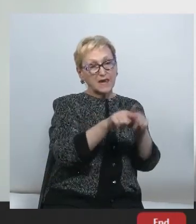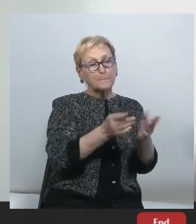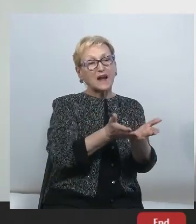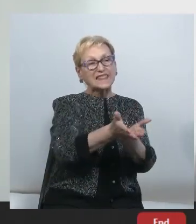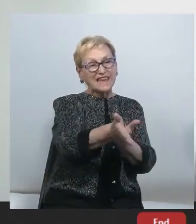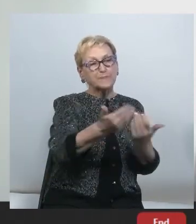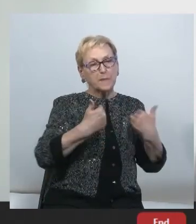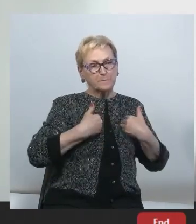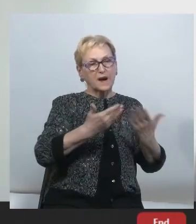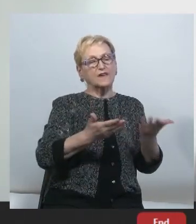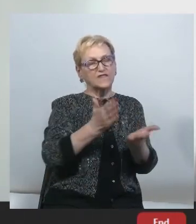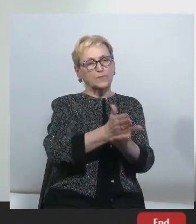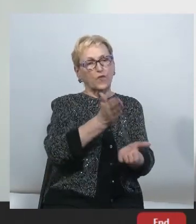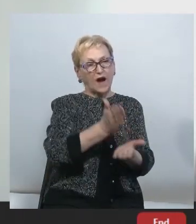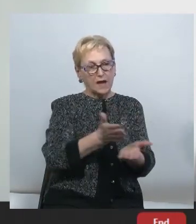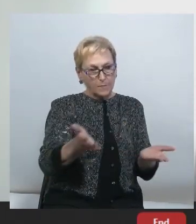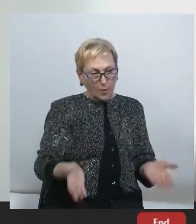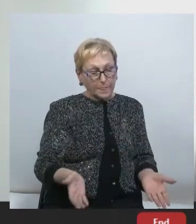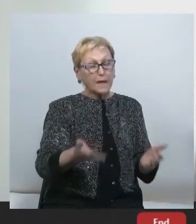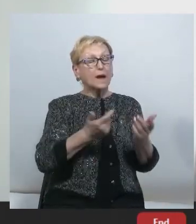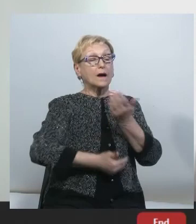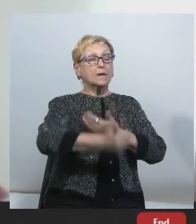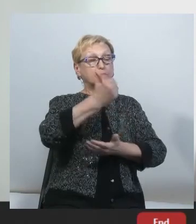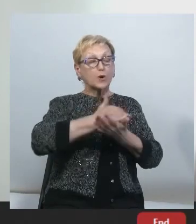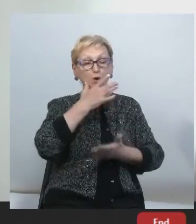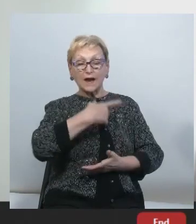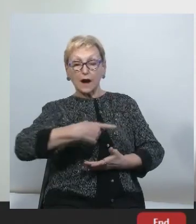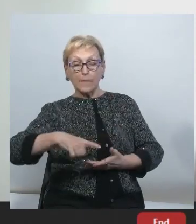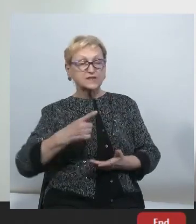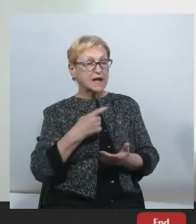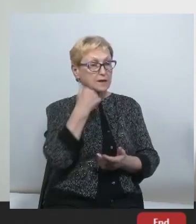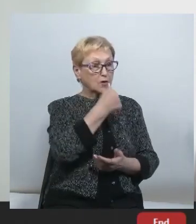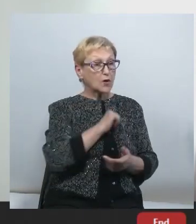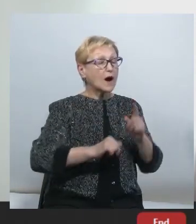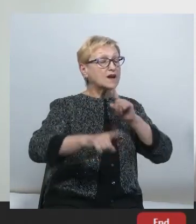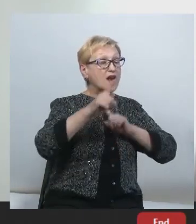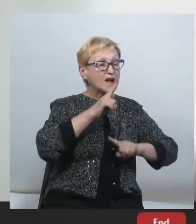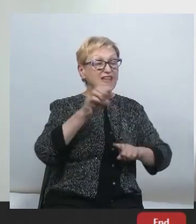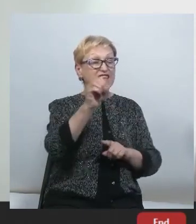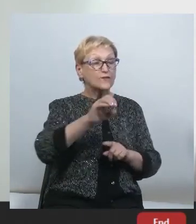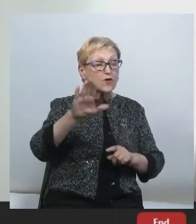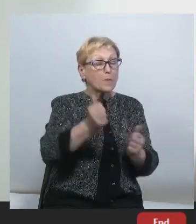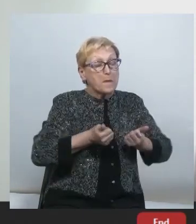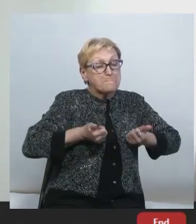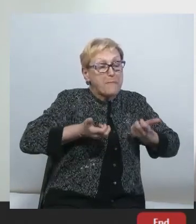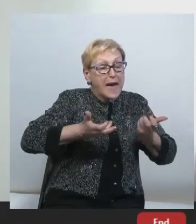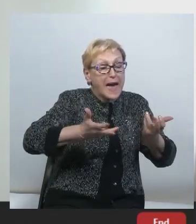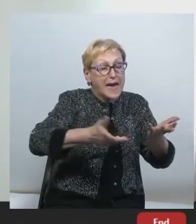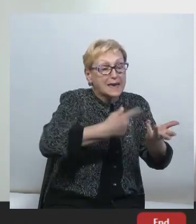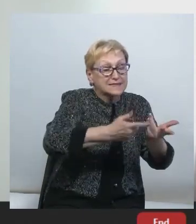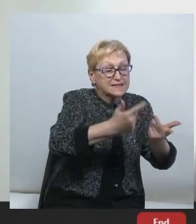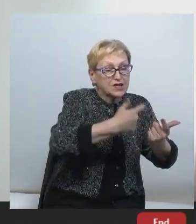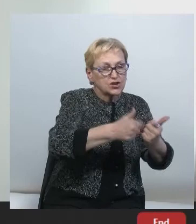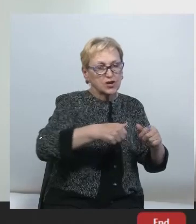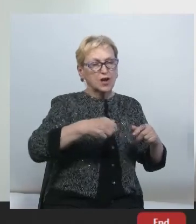роз'яснено? Я вам хочу сказати, що протягом останнього року тільки Рада Європи провела безліч круглих столів, включень,